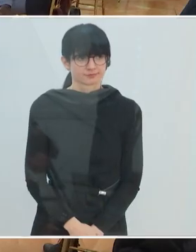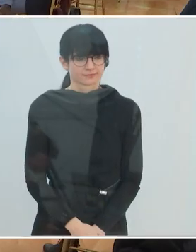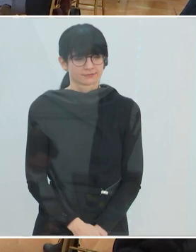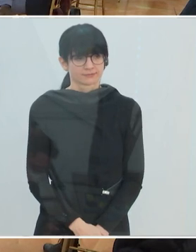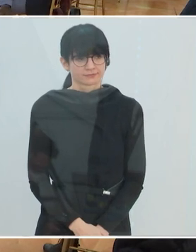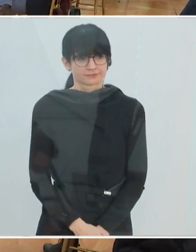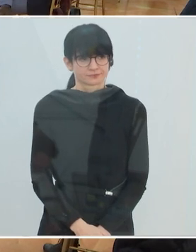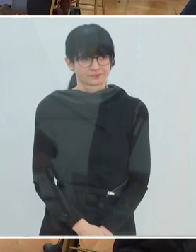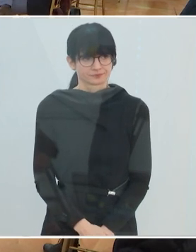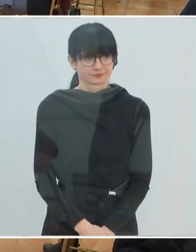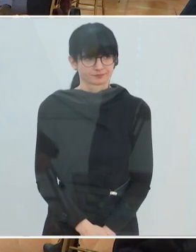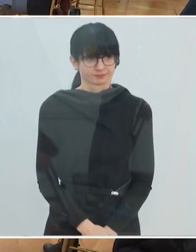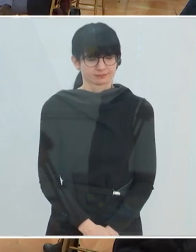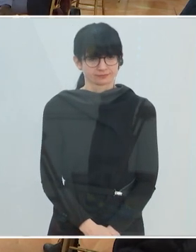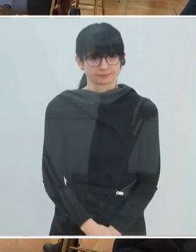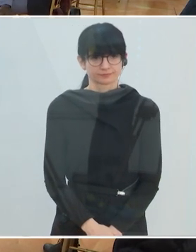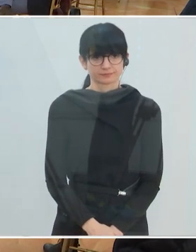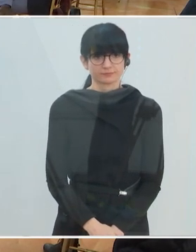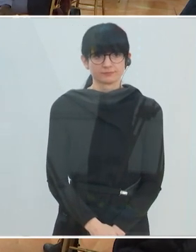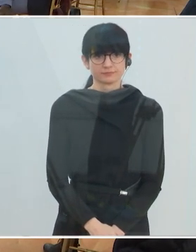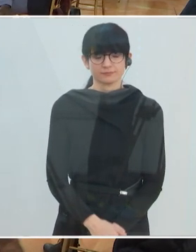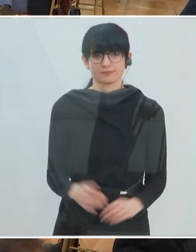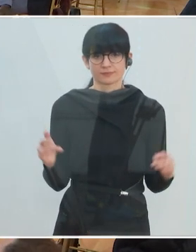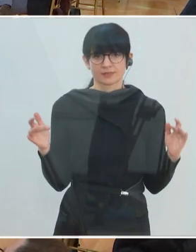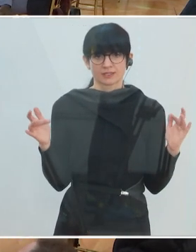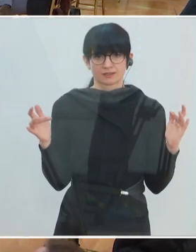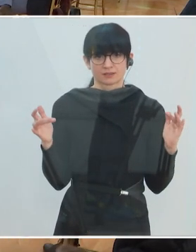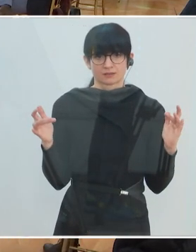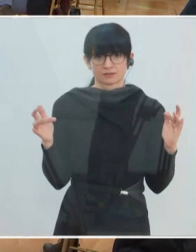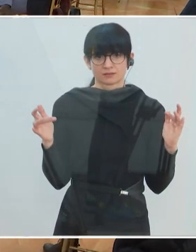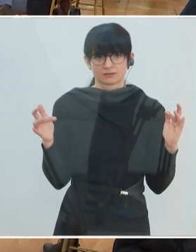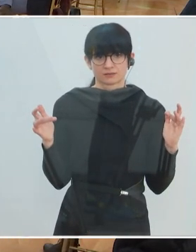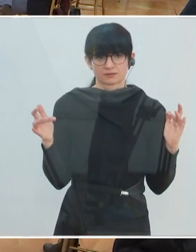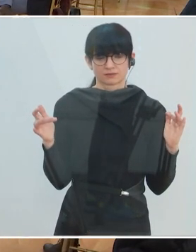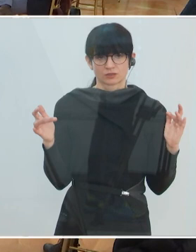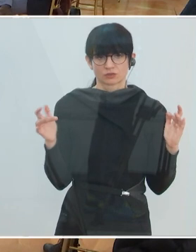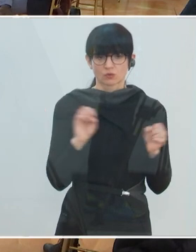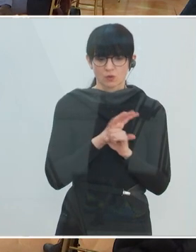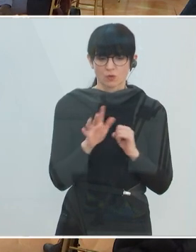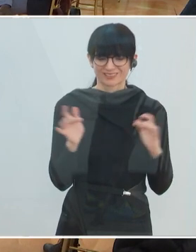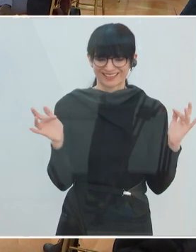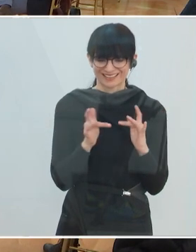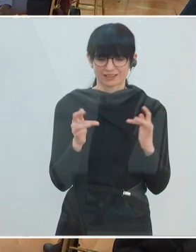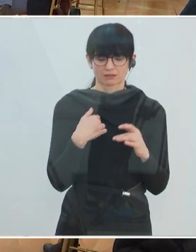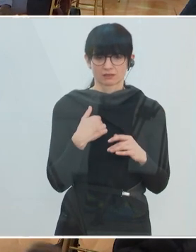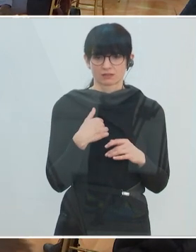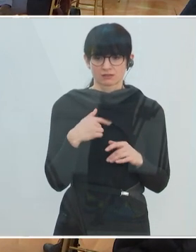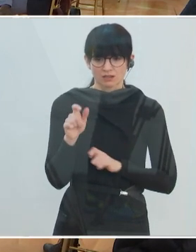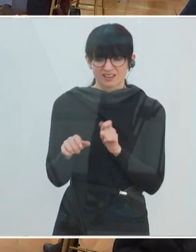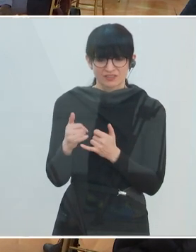Und vielleicht kurz zu dieser Frage, wie man mit den Anti-Corona-Gegnern umgeht. Also ich glaube, ernst nehmen